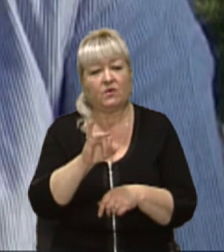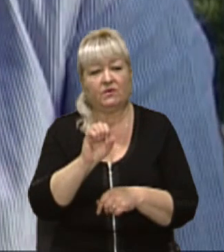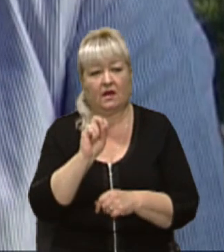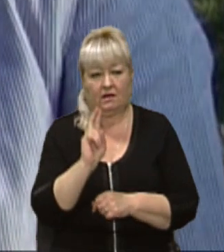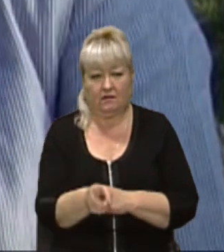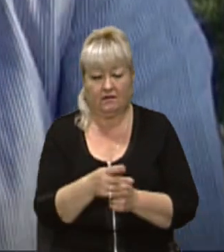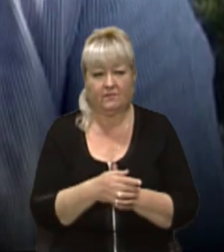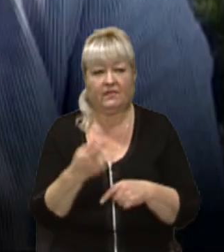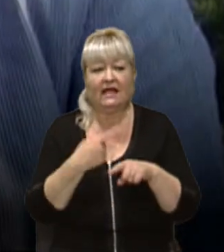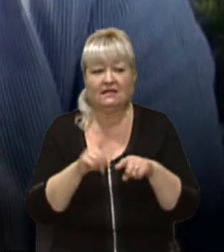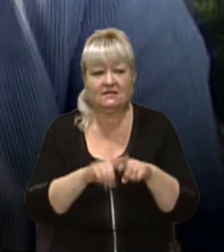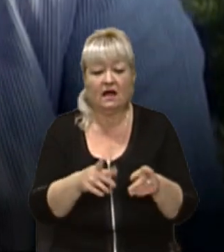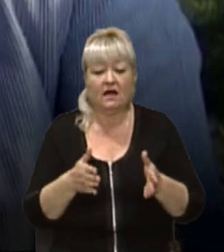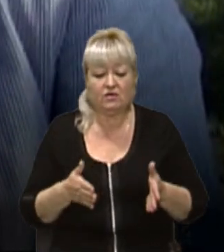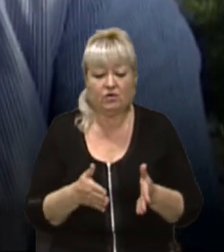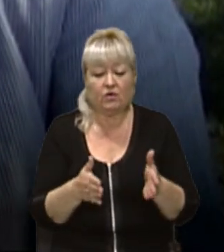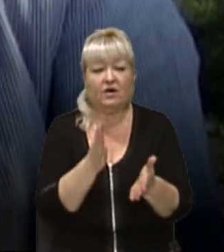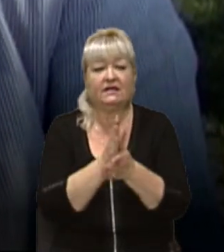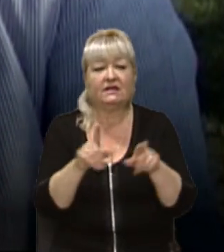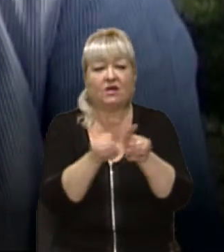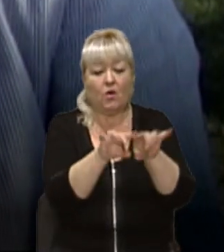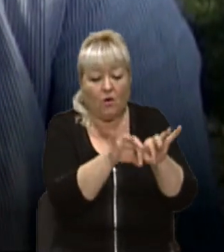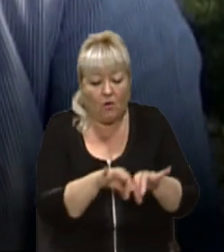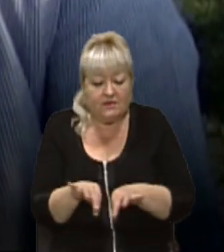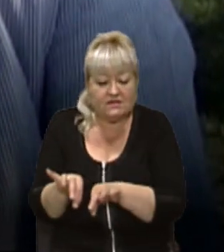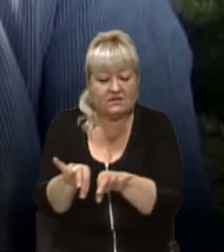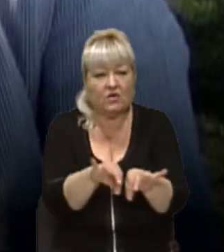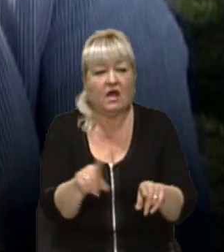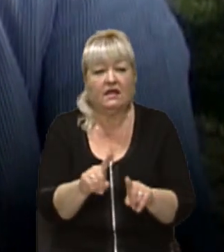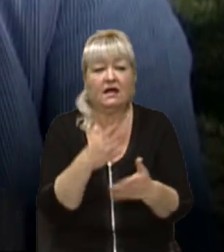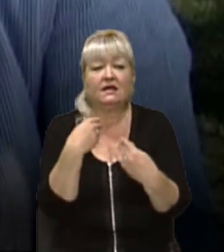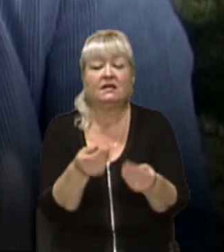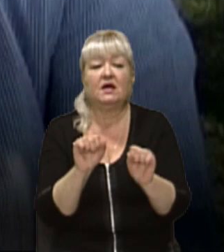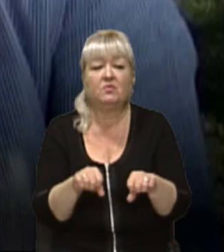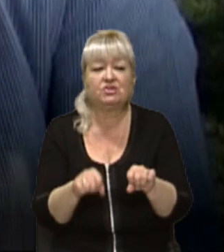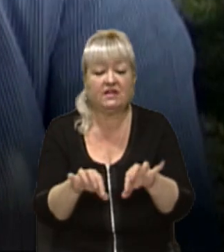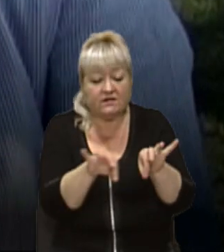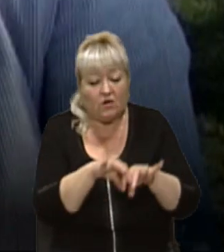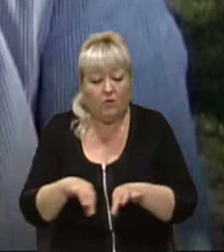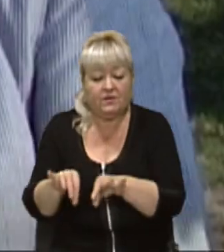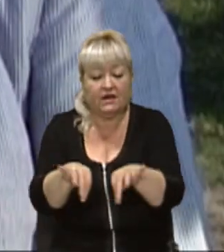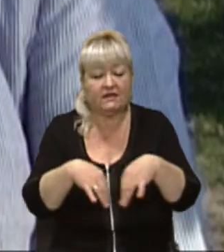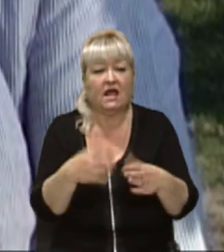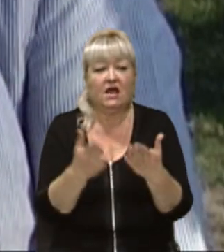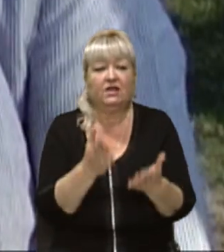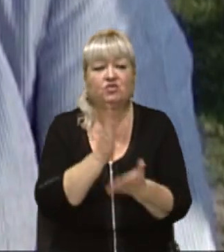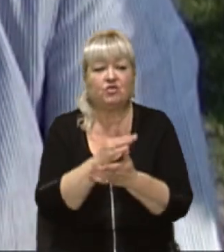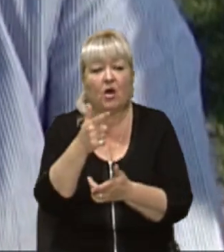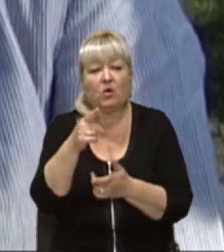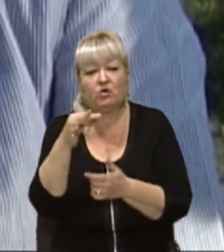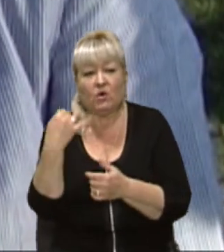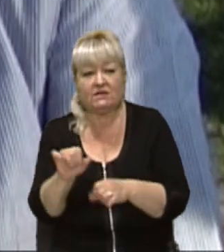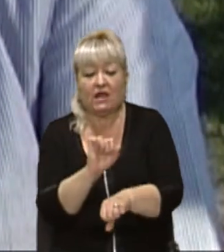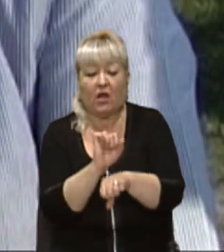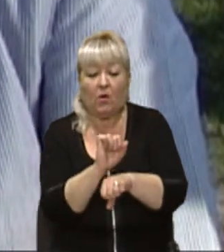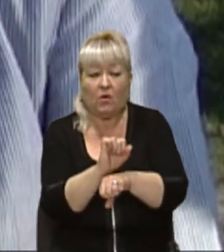Ця дорога є такою об'їзною, яка дає можливість об'їхати транспорту, якщо є корок на Городоцький, то